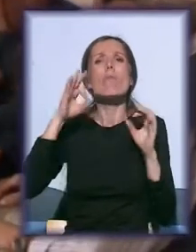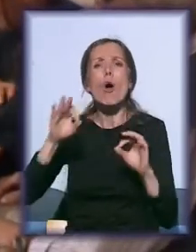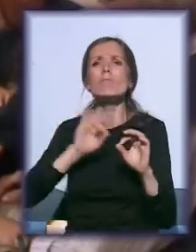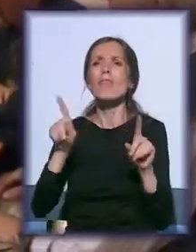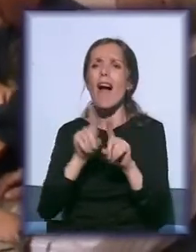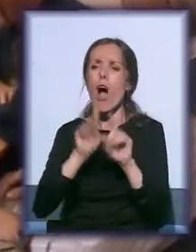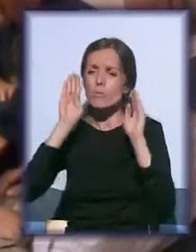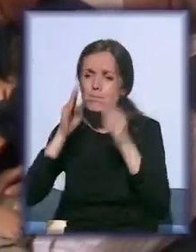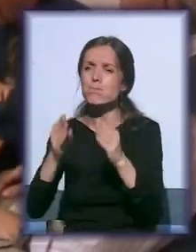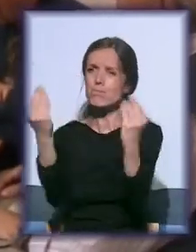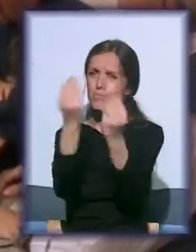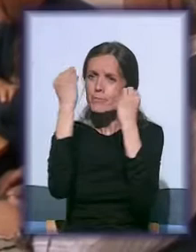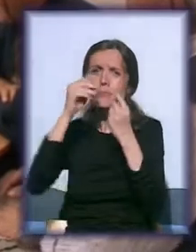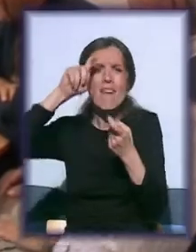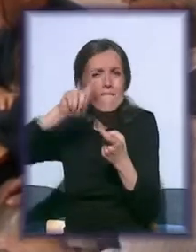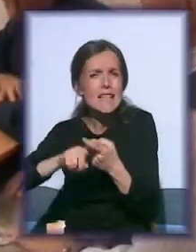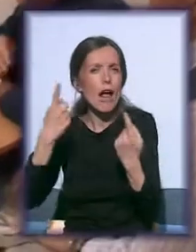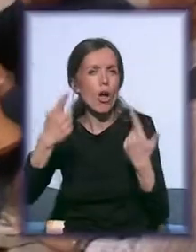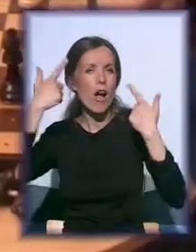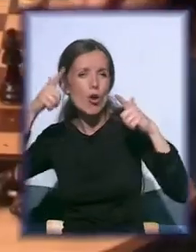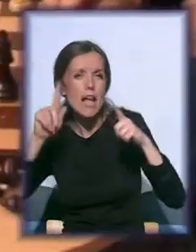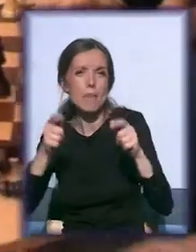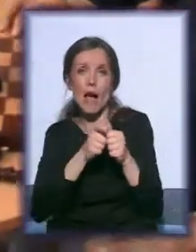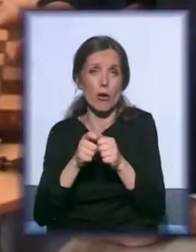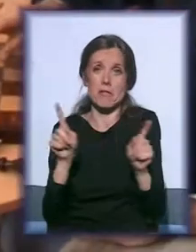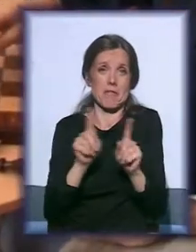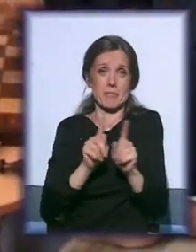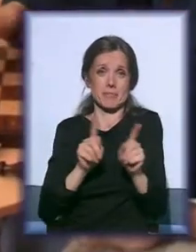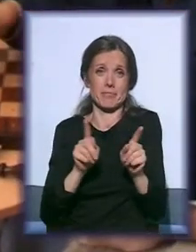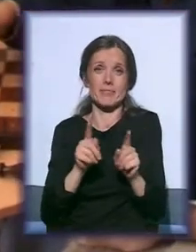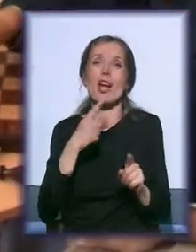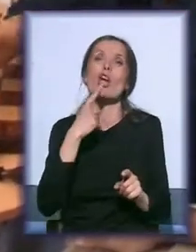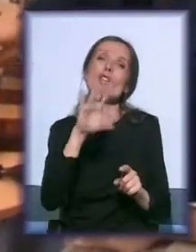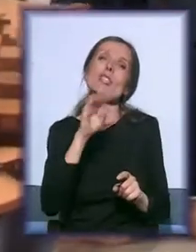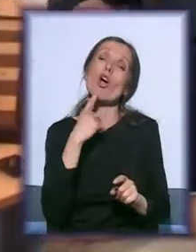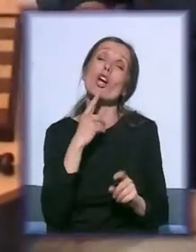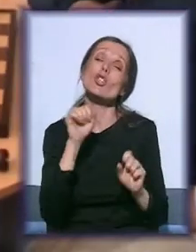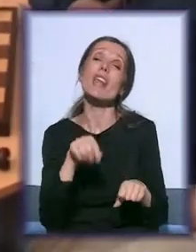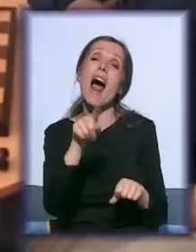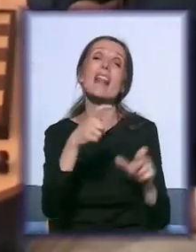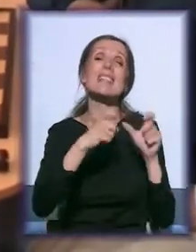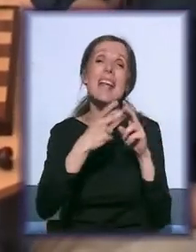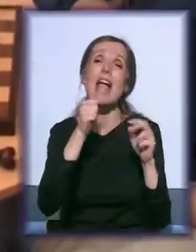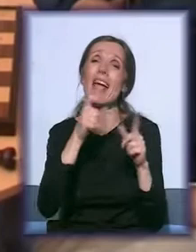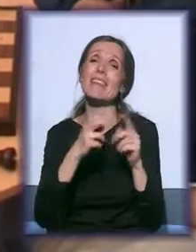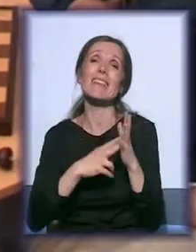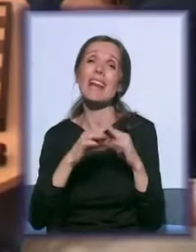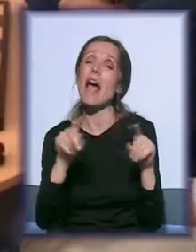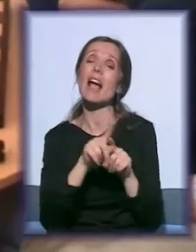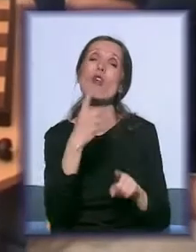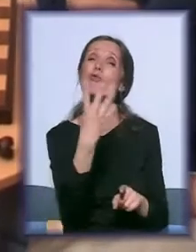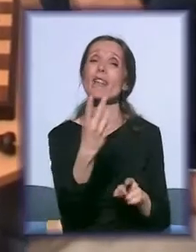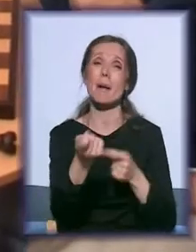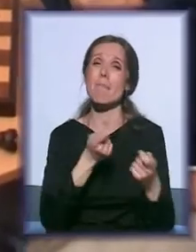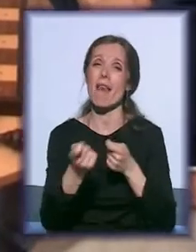nekim praktičnim radojema. Ali imamo sad iskustva. zato su nam Sanja i Dina kao četiri menadžera. I ne samo to, nego